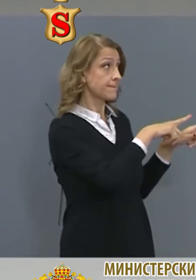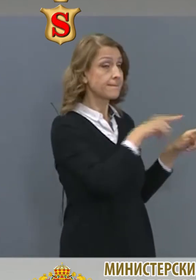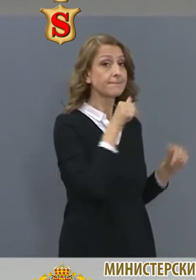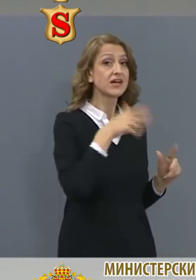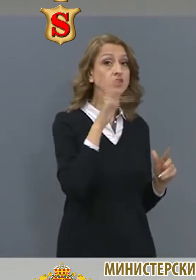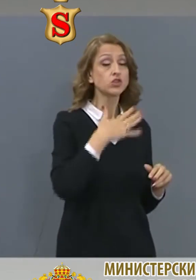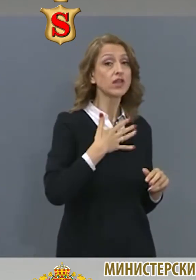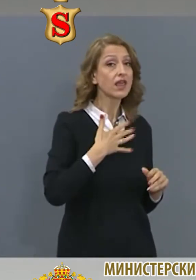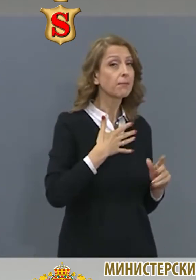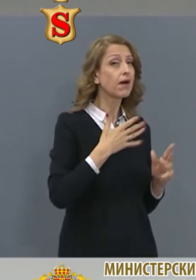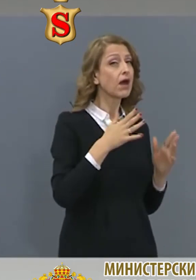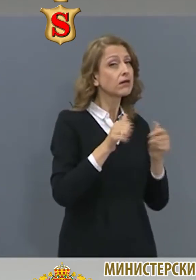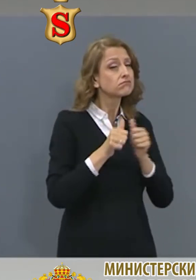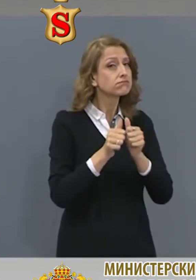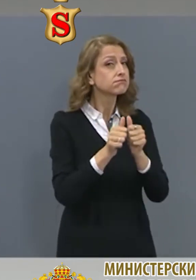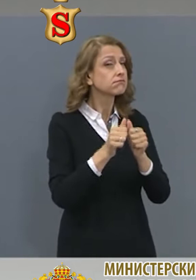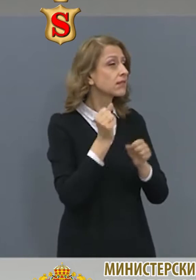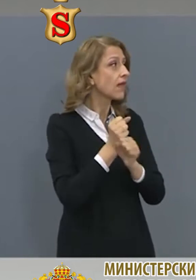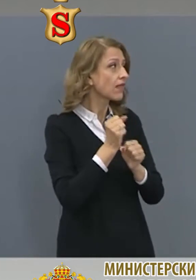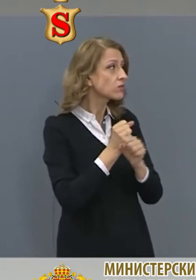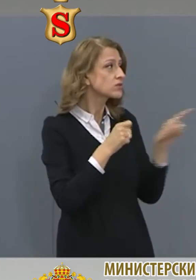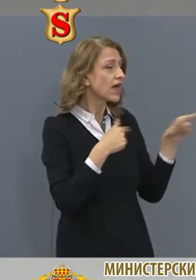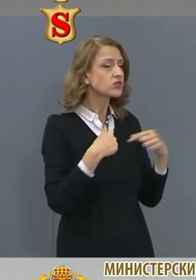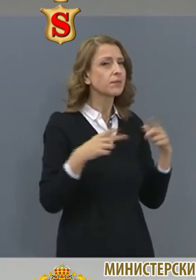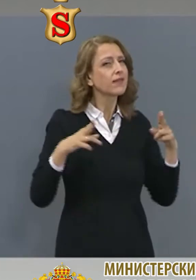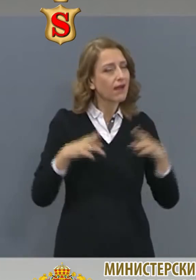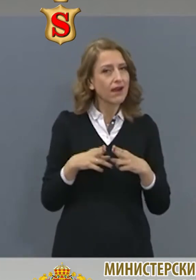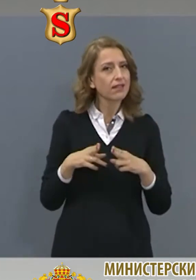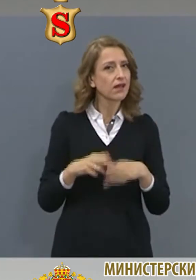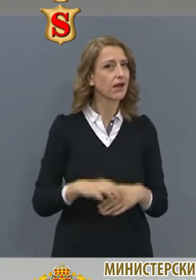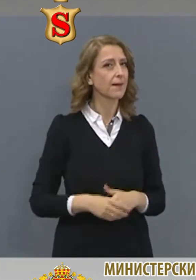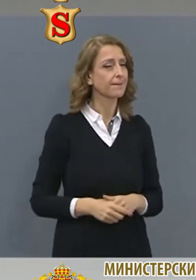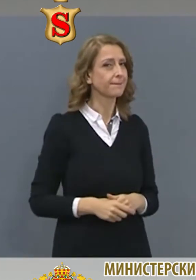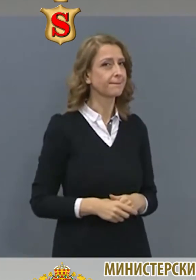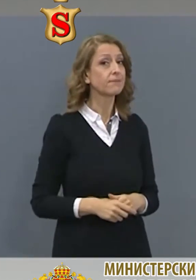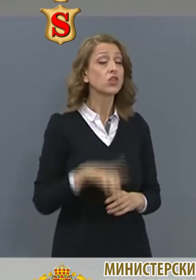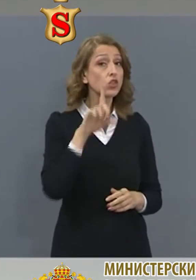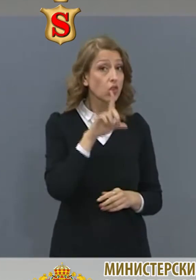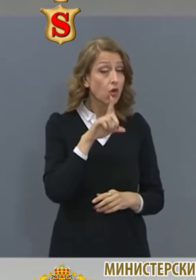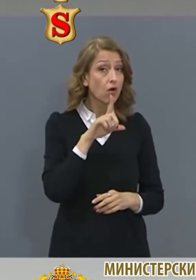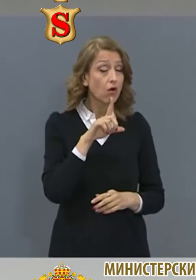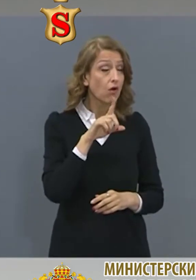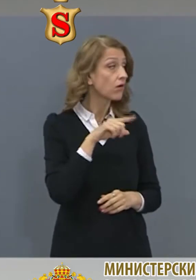ще има и съпътстващи дейности свързани с тестването, аз ще се опита да бъда кратък, но все пак достатъчно